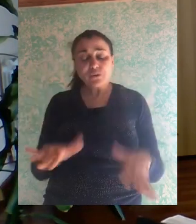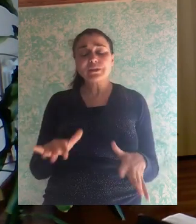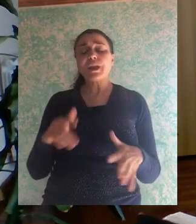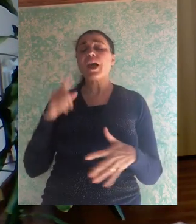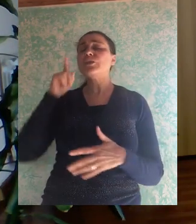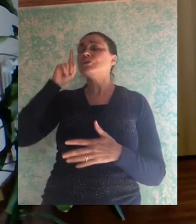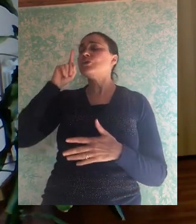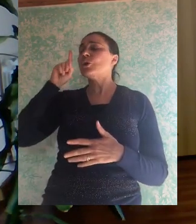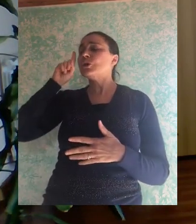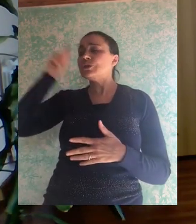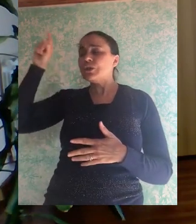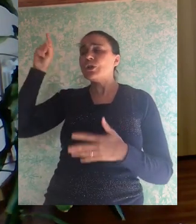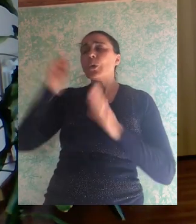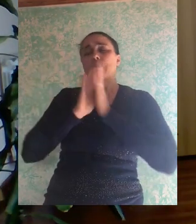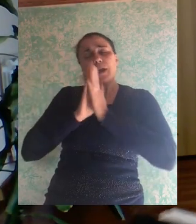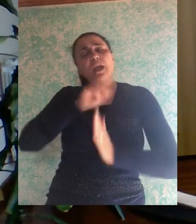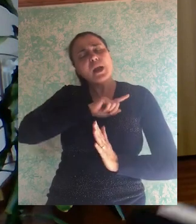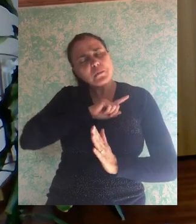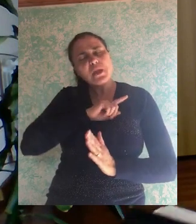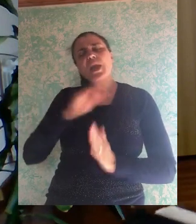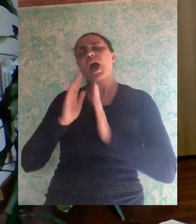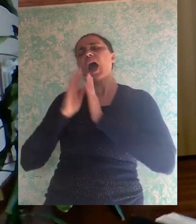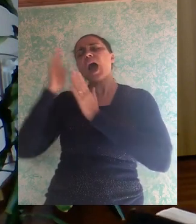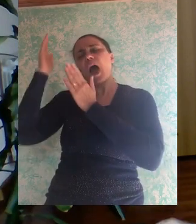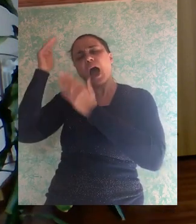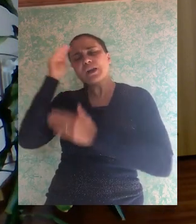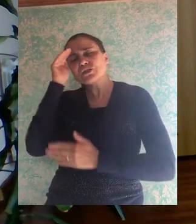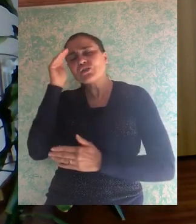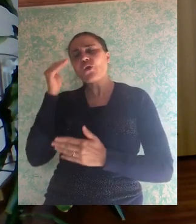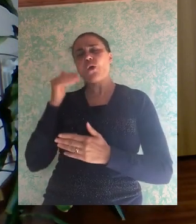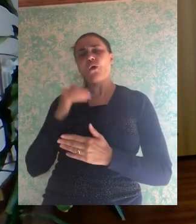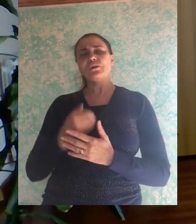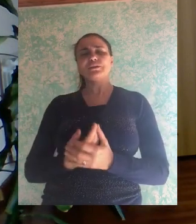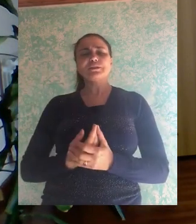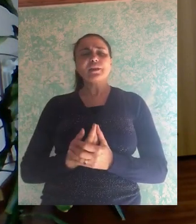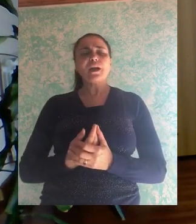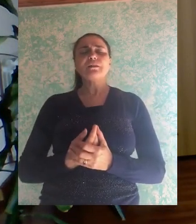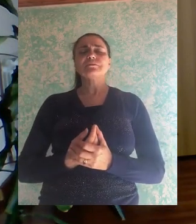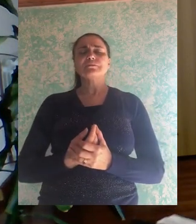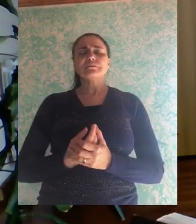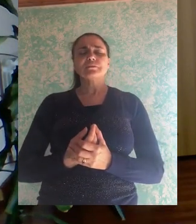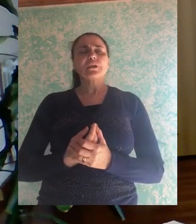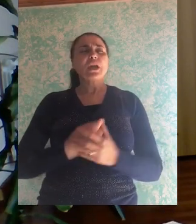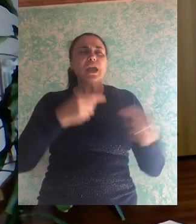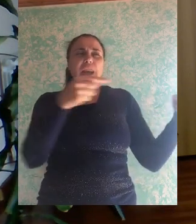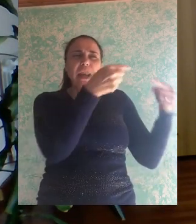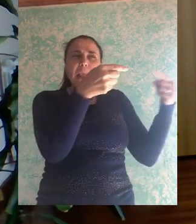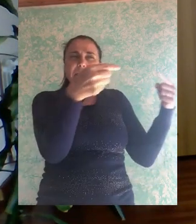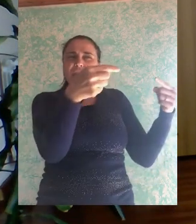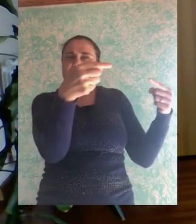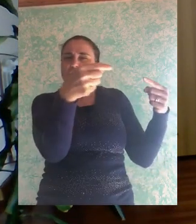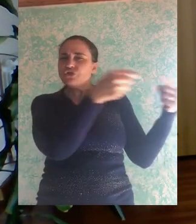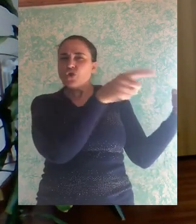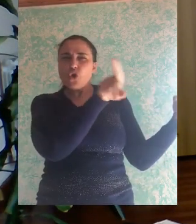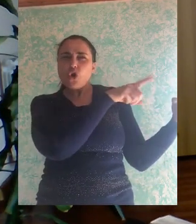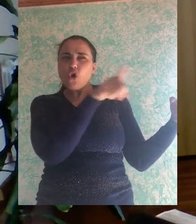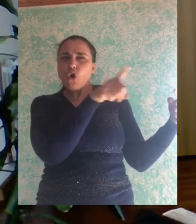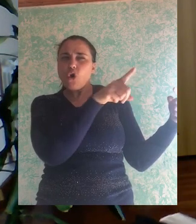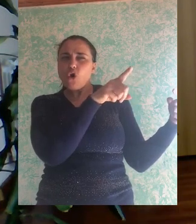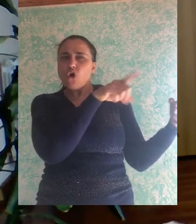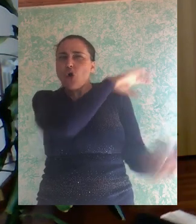mia supplica il signore accoglie la mia preghiera tutti i miei nemici siano confusi